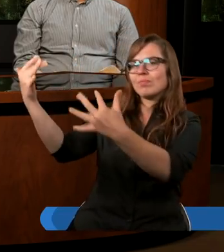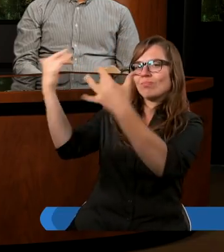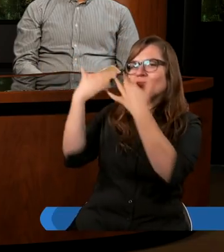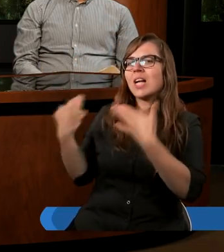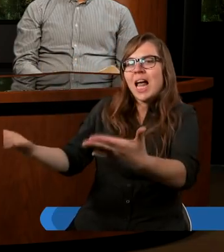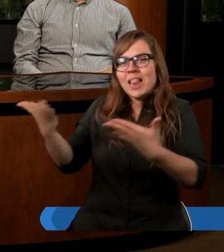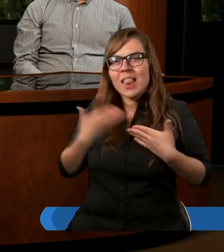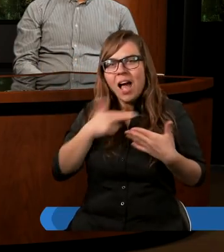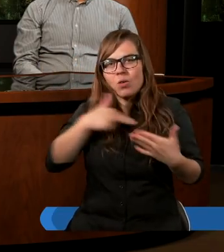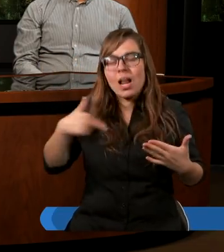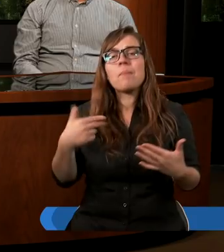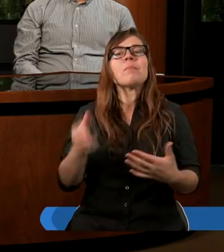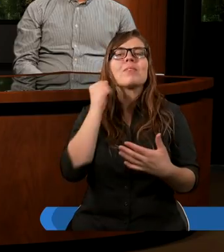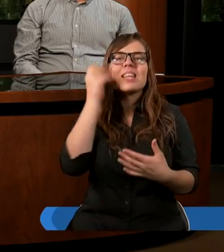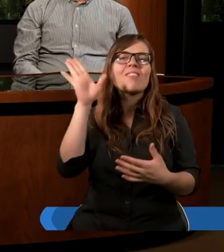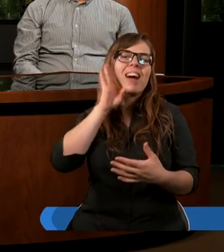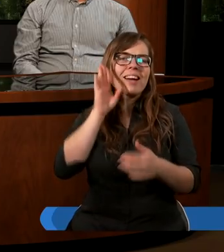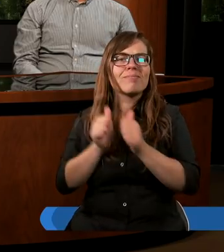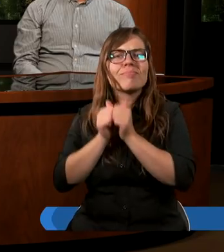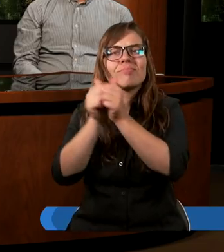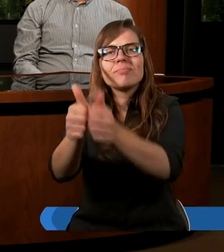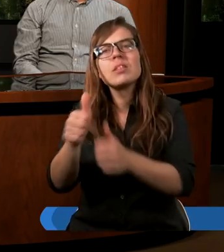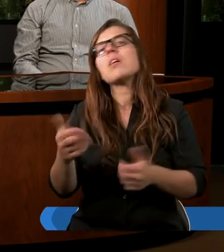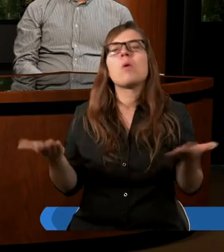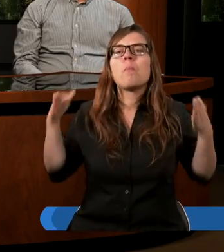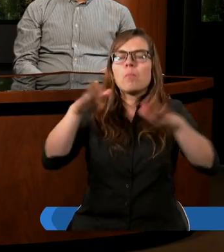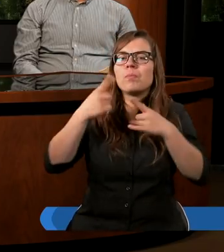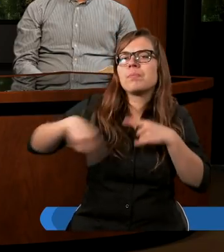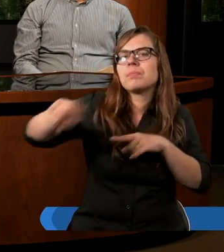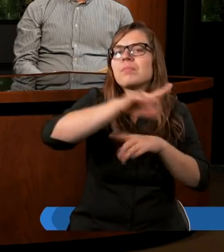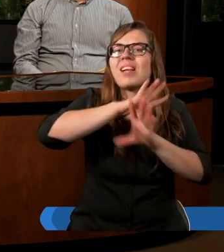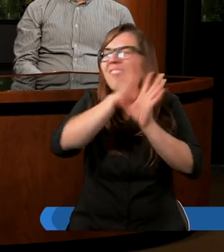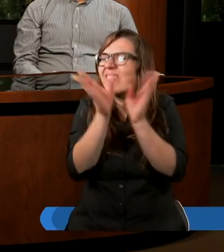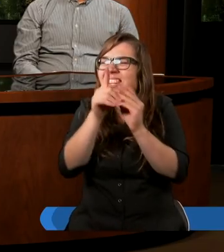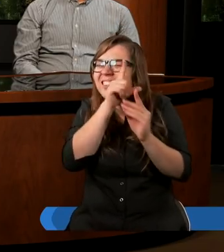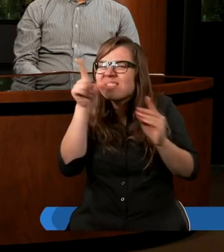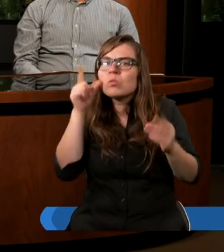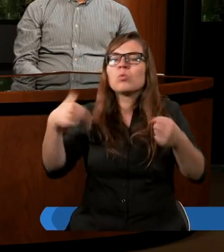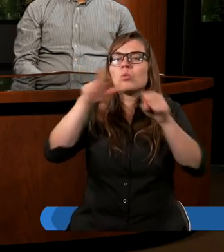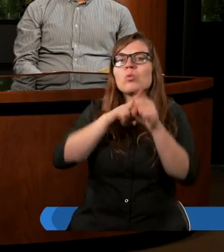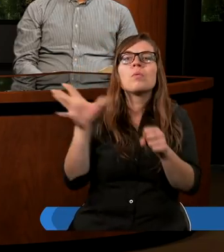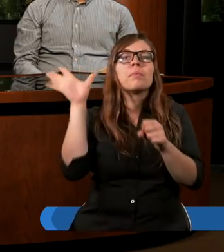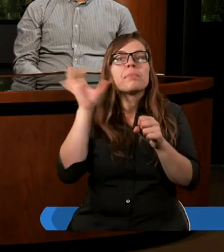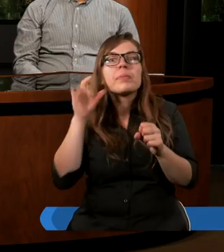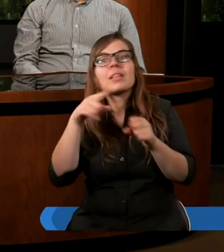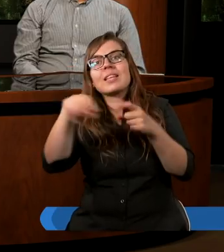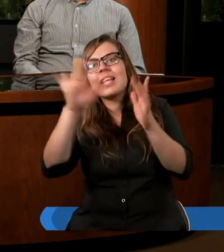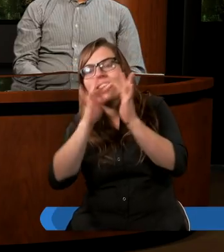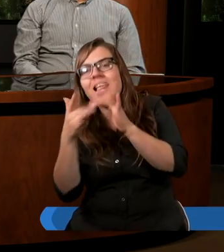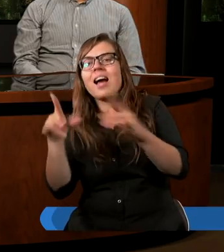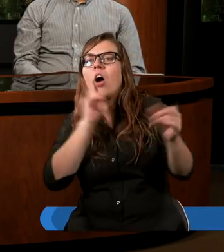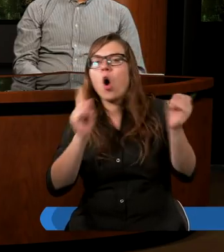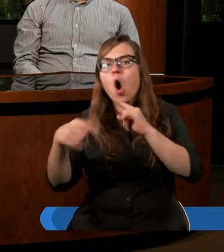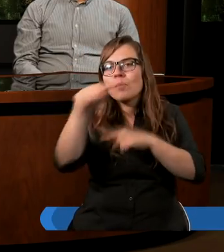abyśmy mogli w tym trwać. Bogosław nas, bogosław nas wszystkich, którzy słuchamy i internautów.